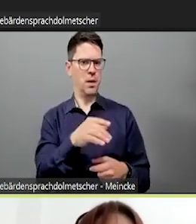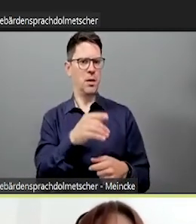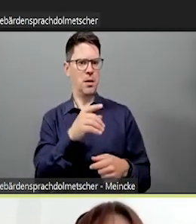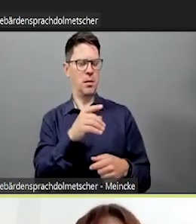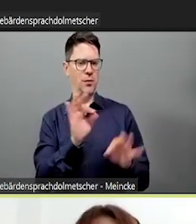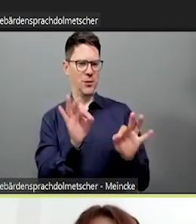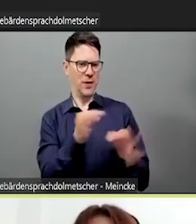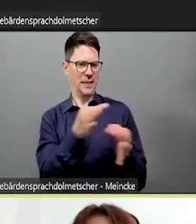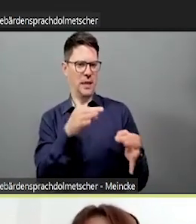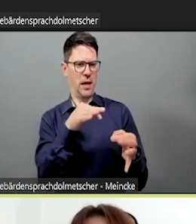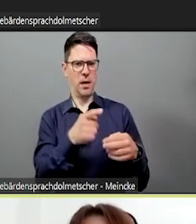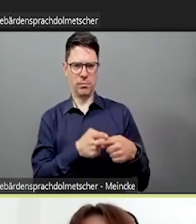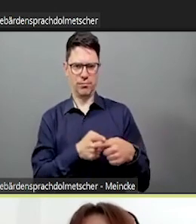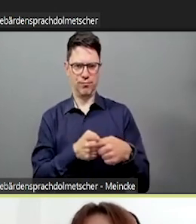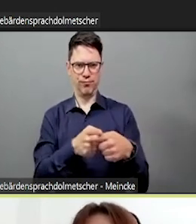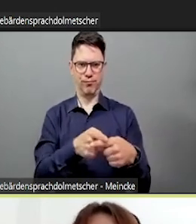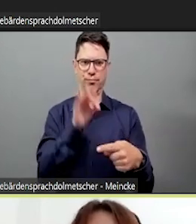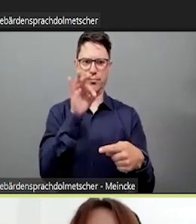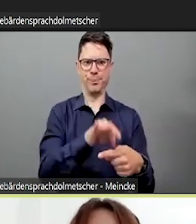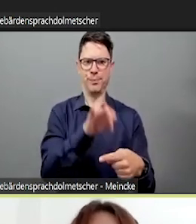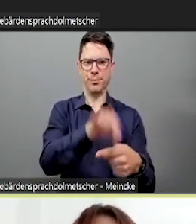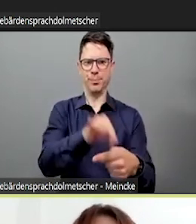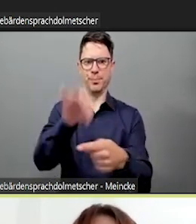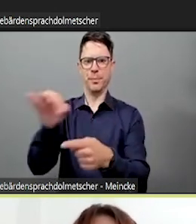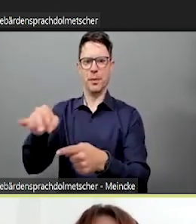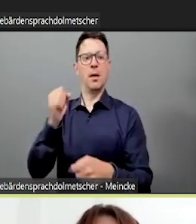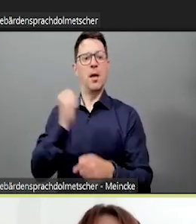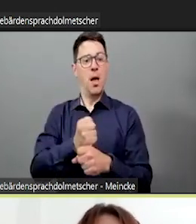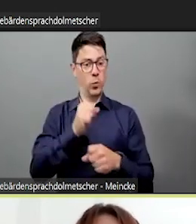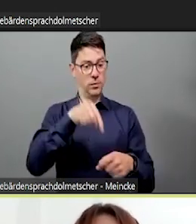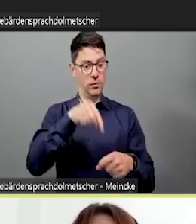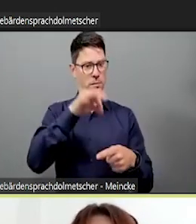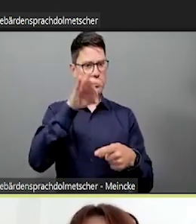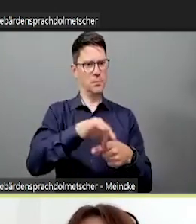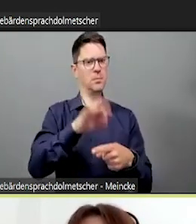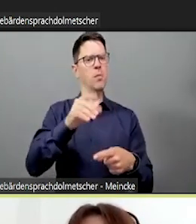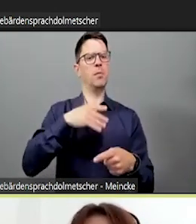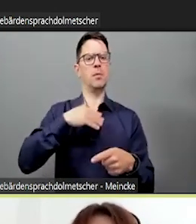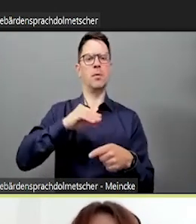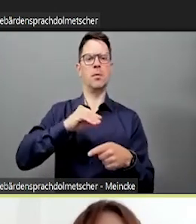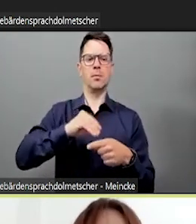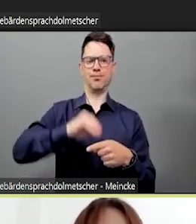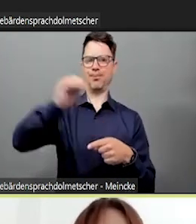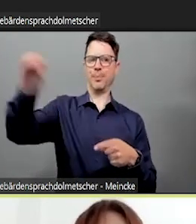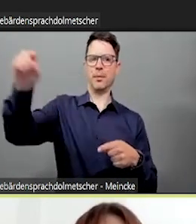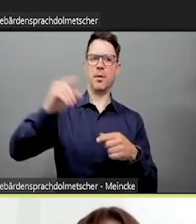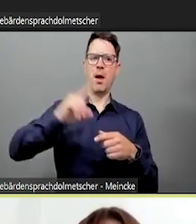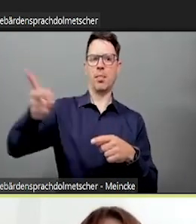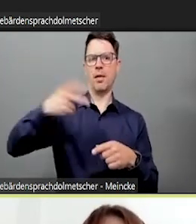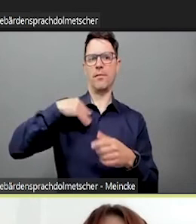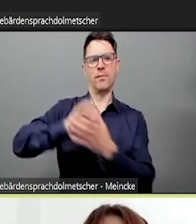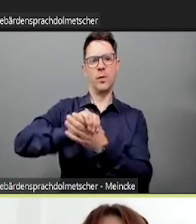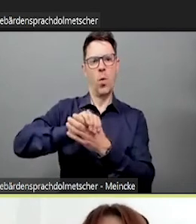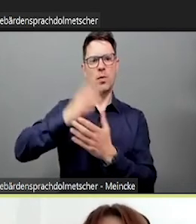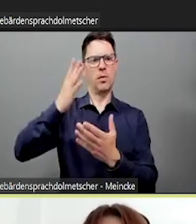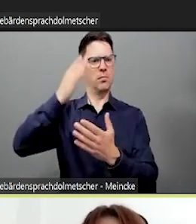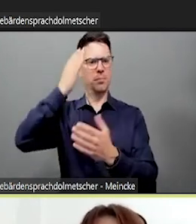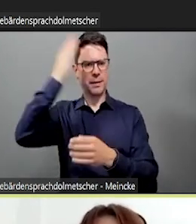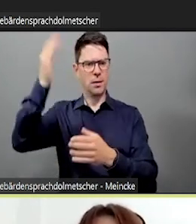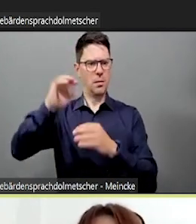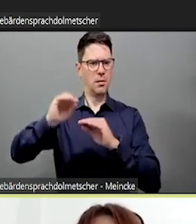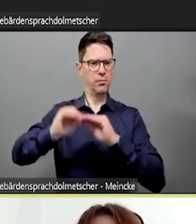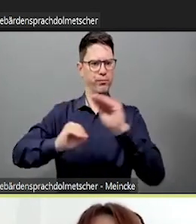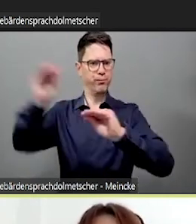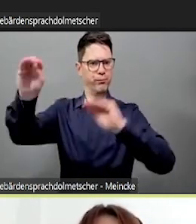zu intim, an welcher Hochschule sie tätig sind. Und können sie da auch ganz gut. Meinen eigenen habe ich auch schon reingesetzt. Das heißt,